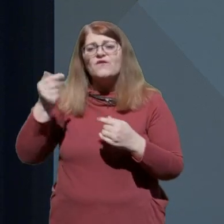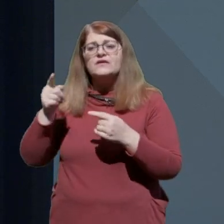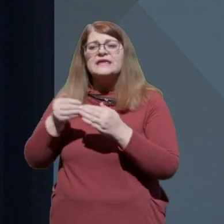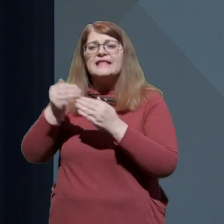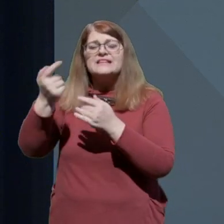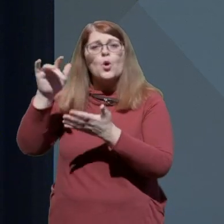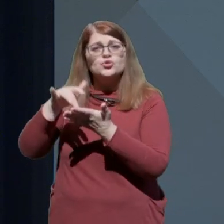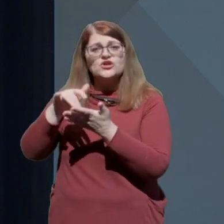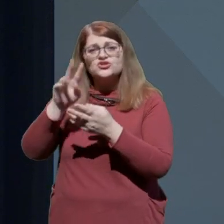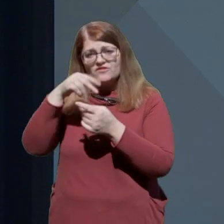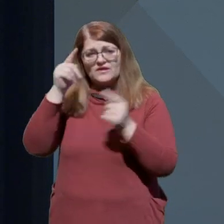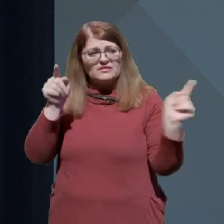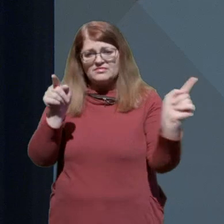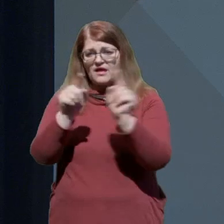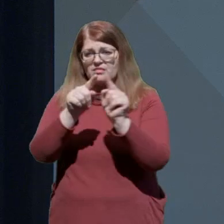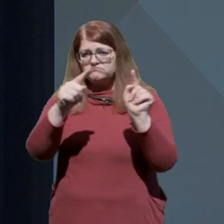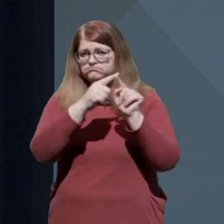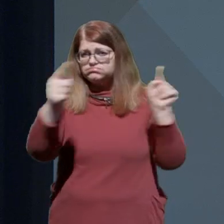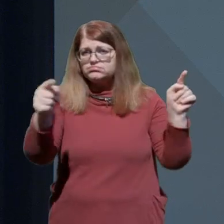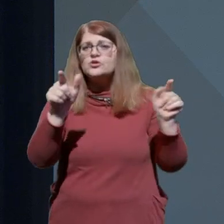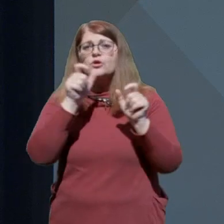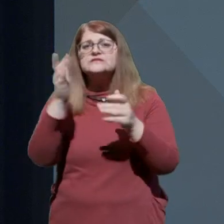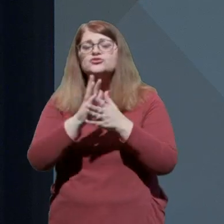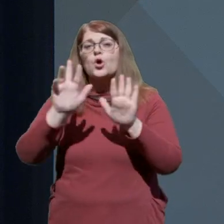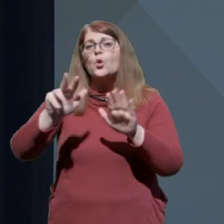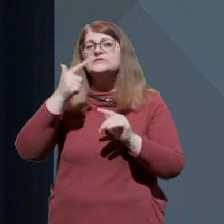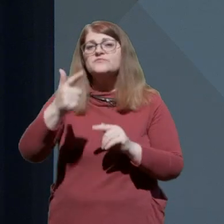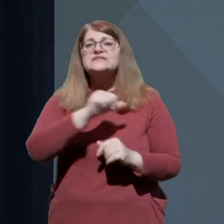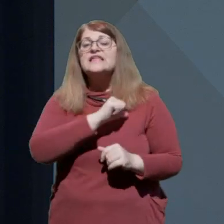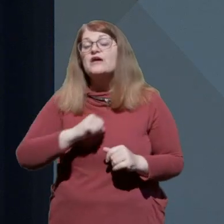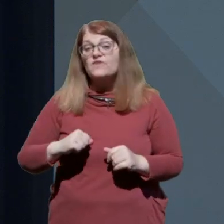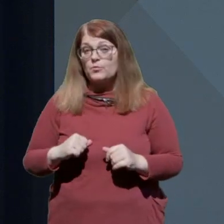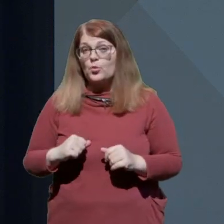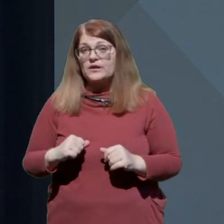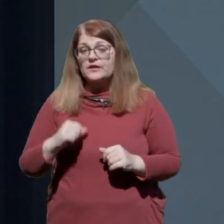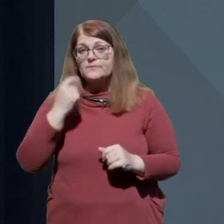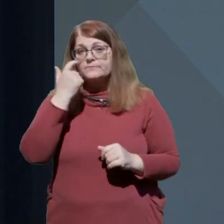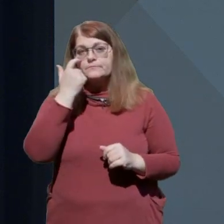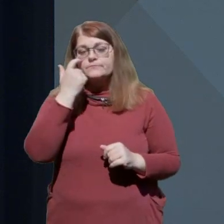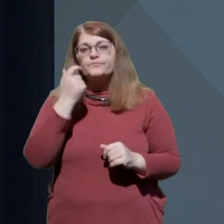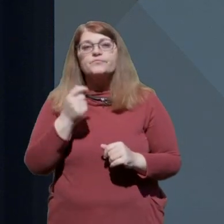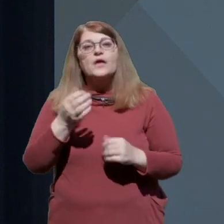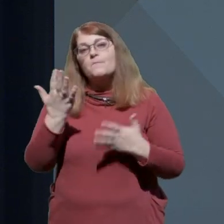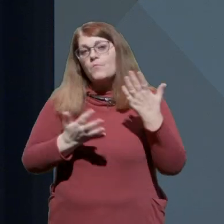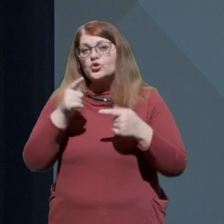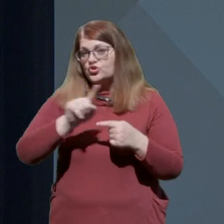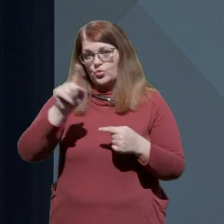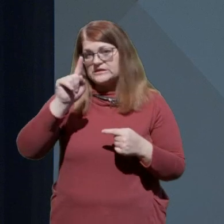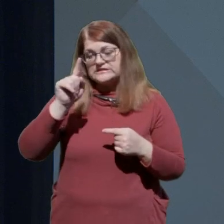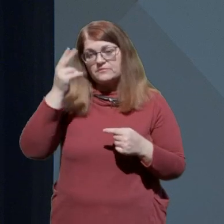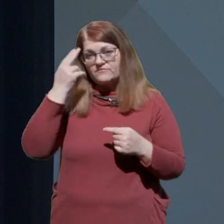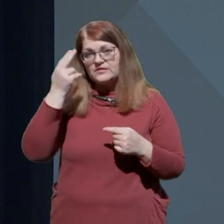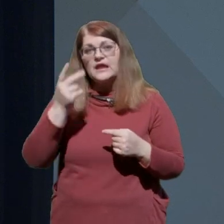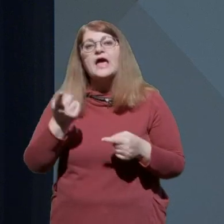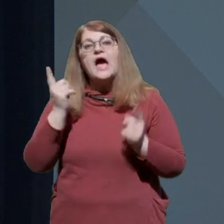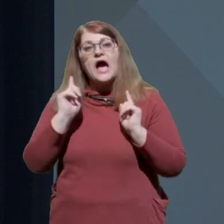v Italiji, jo je razglasila že 28. februarja. Mogoče to niste vedeli, ker se